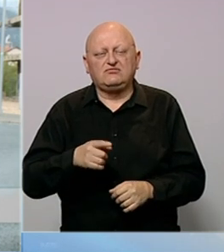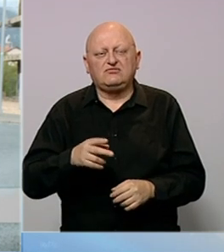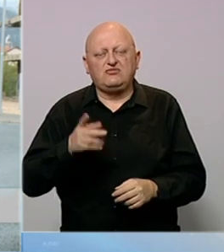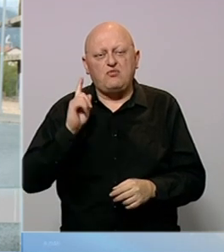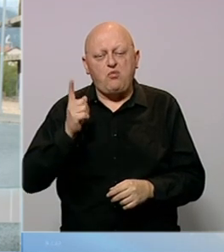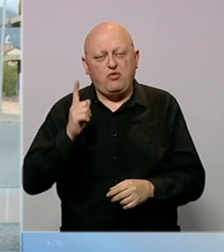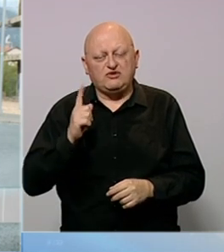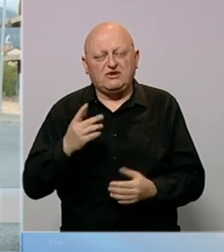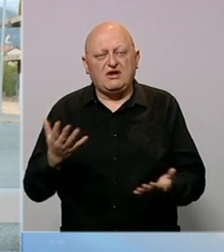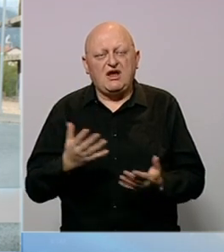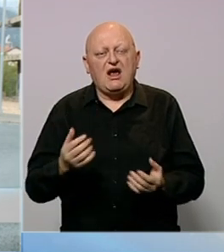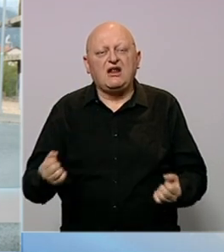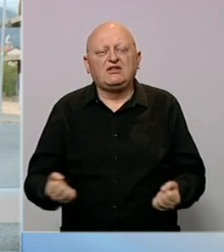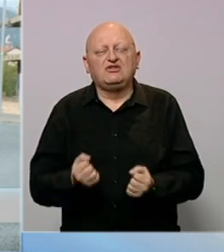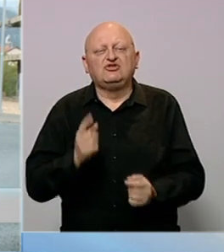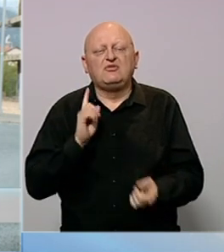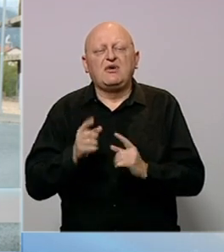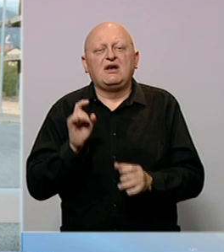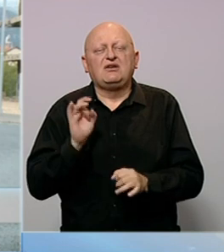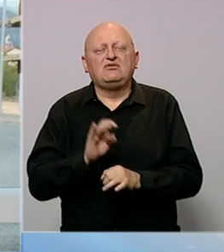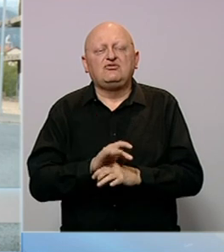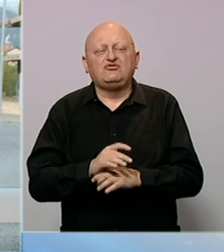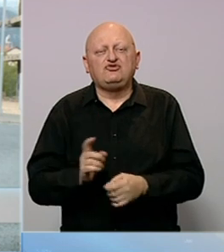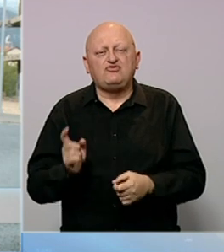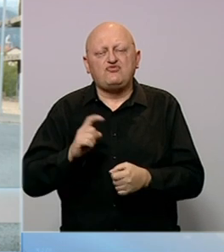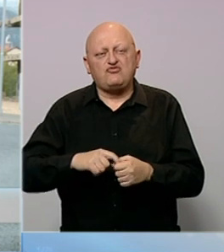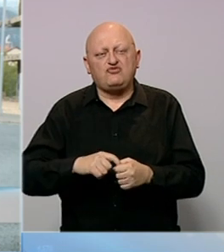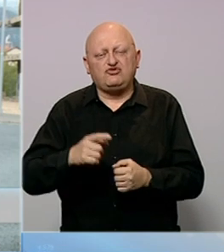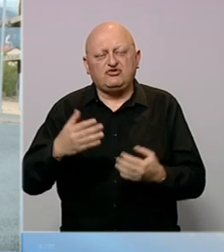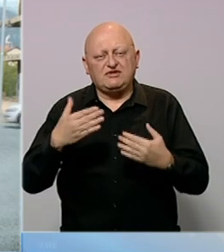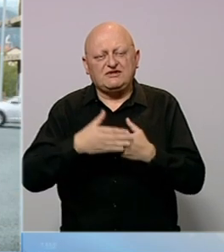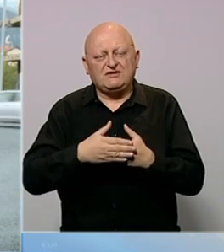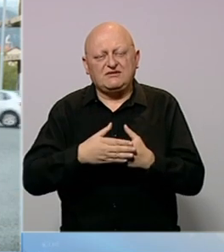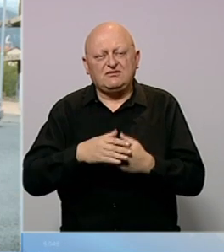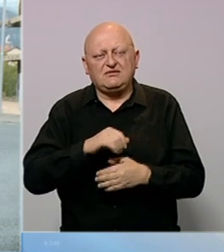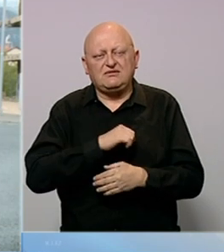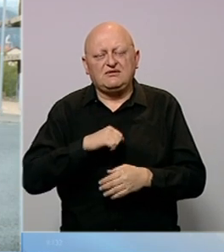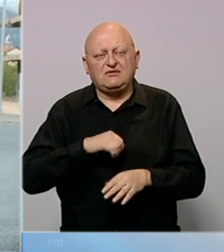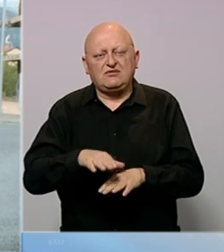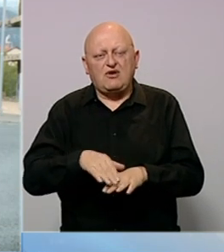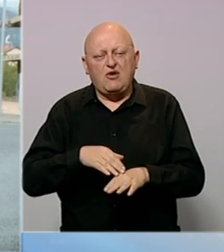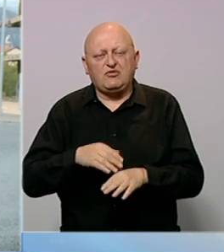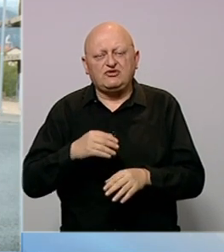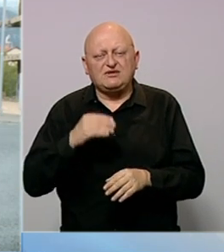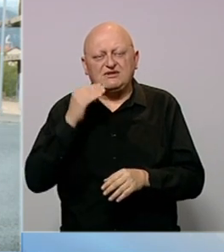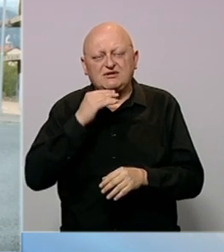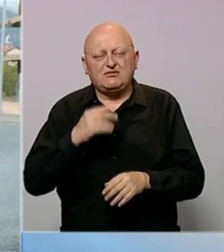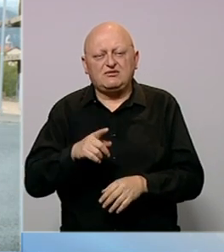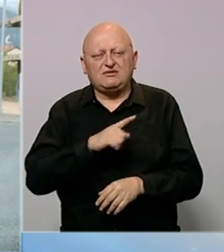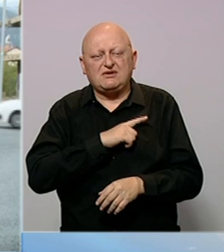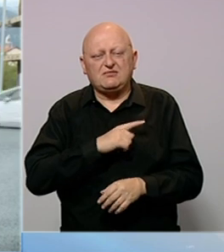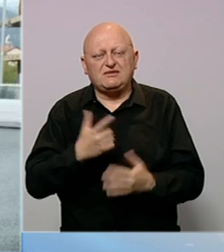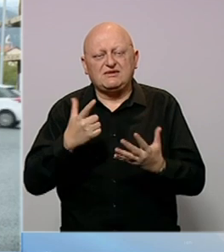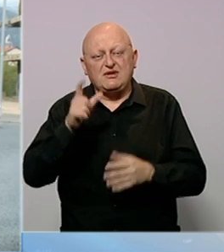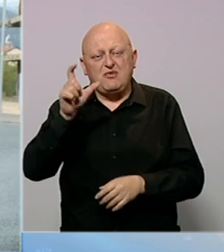upozorili kako je u teškim prometnim nesrećama, uključujući i ovu sinoć, samo od početka rujna smrtno stradalo